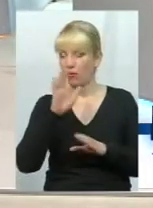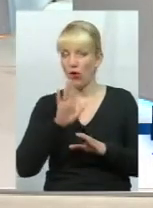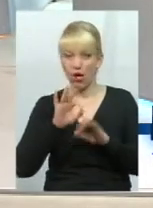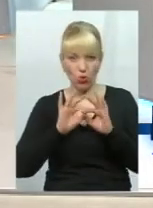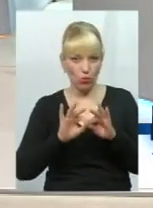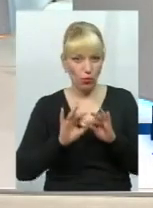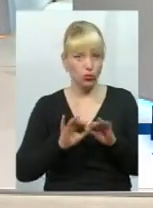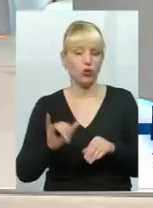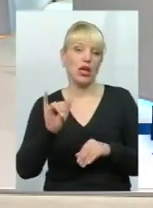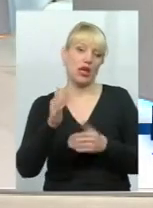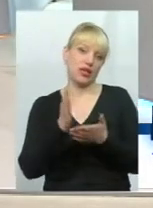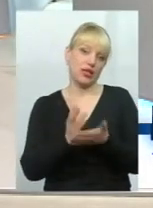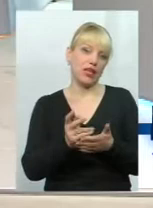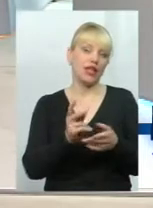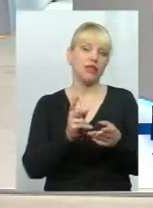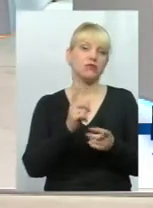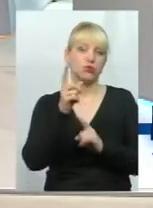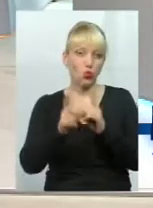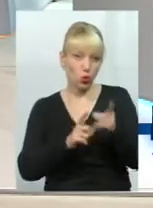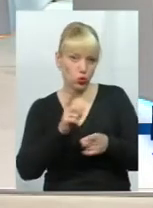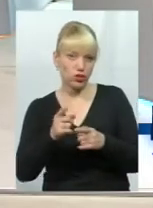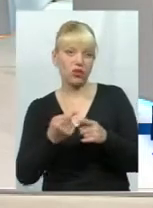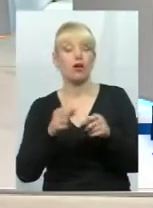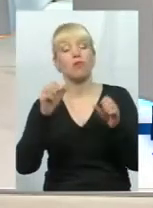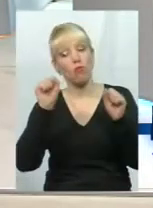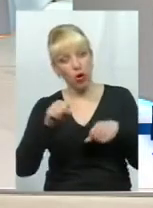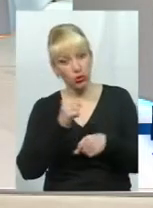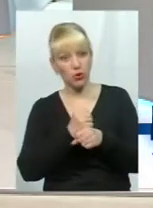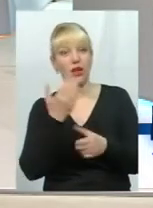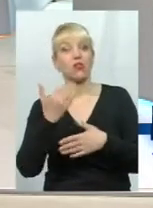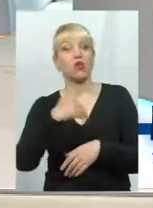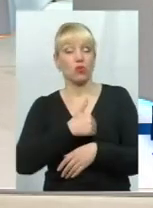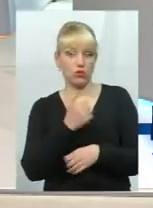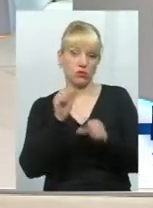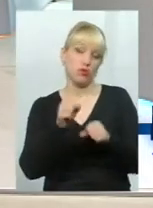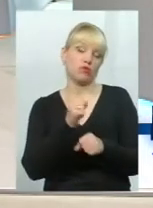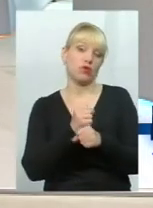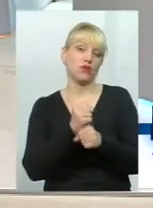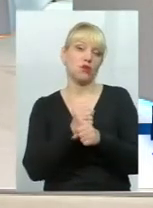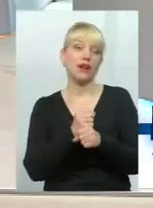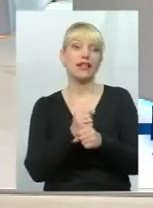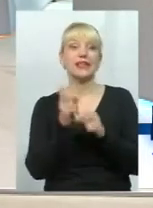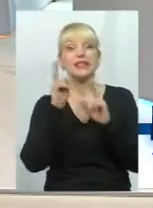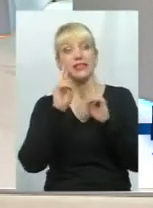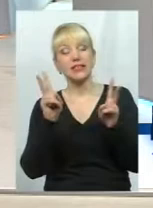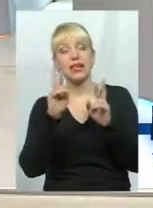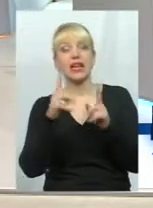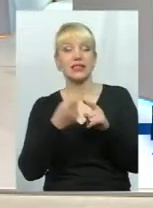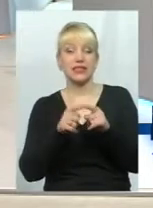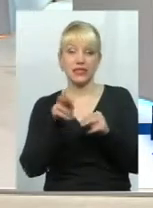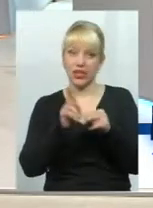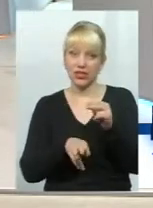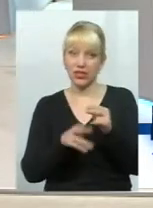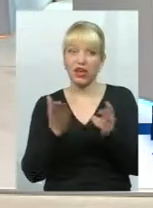все-таки є зрушення в цій. Значить, можемо працювати. Якщо захочемо, значить можемо. Не знаю, як то закінчиться і чиї